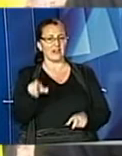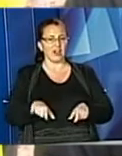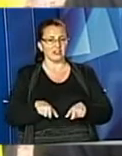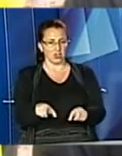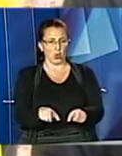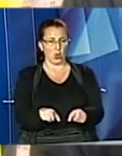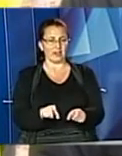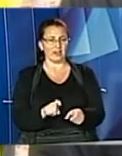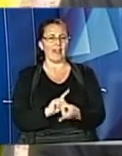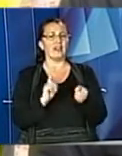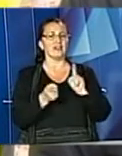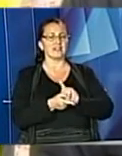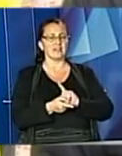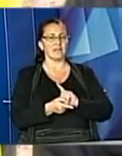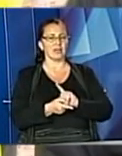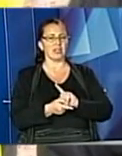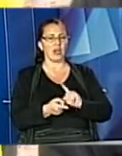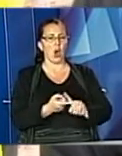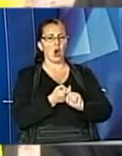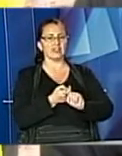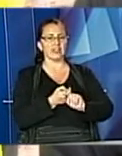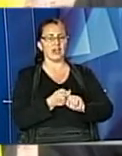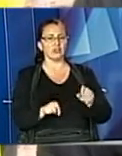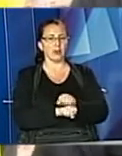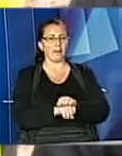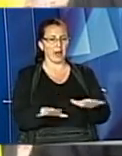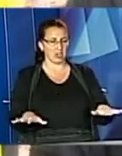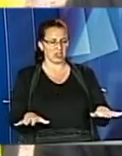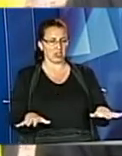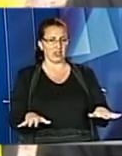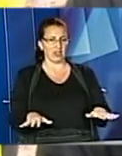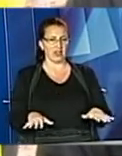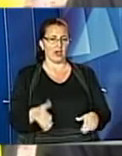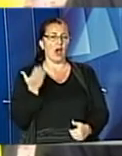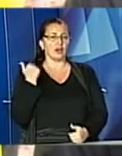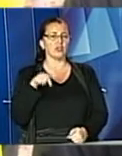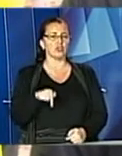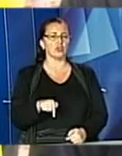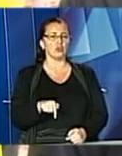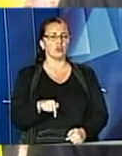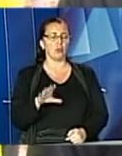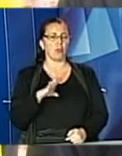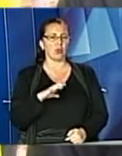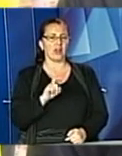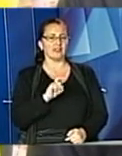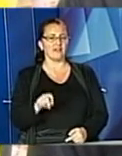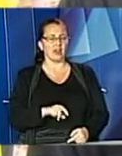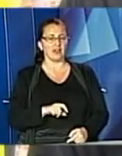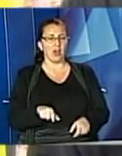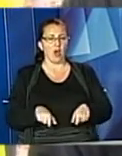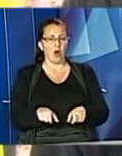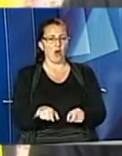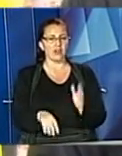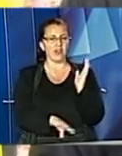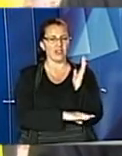контактної мережі, перемощення, якщо раніше пам'ятаєте, тут була трамвайна колія на дерев'яних шпалах